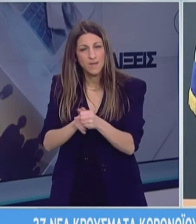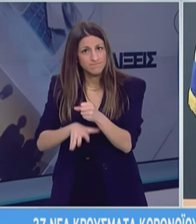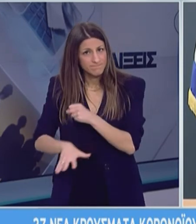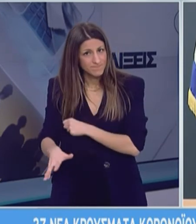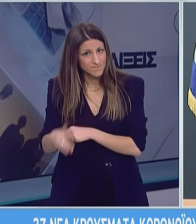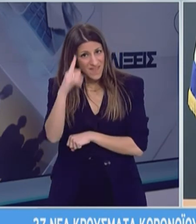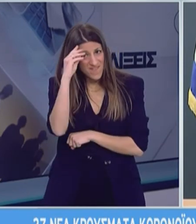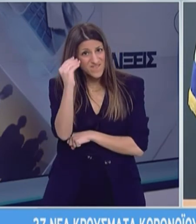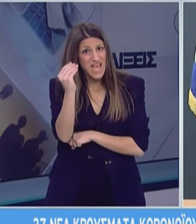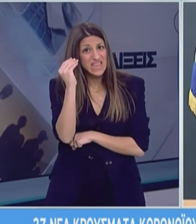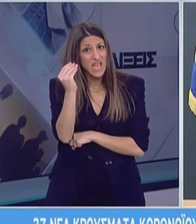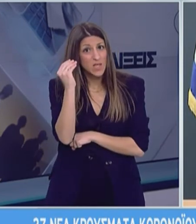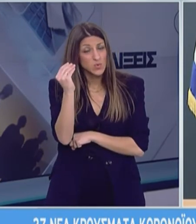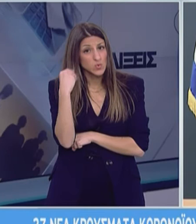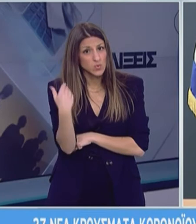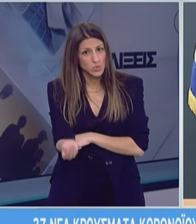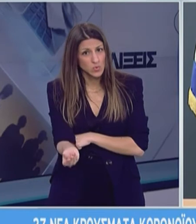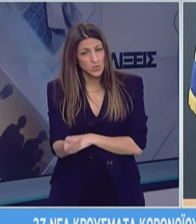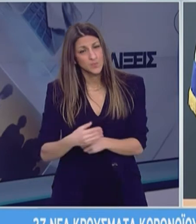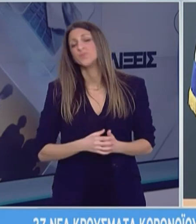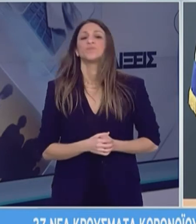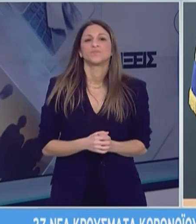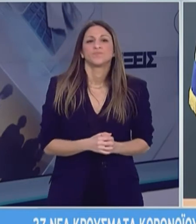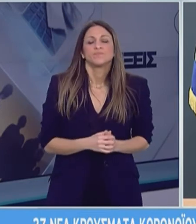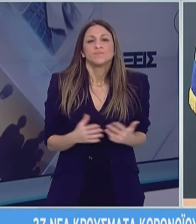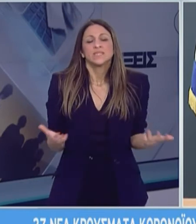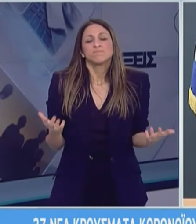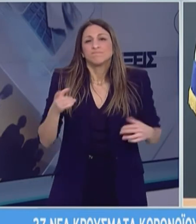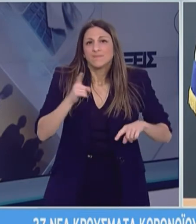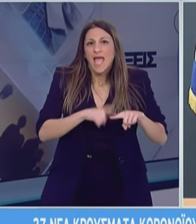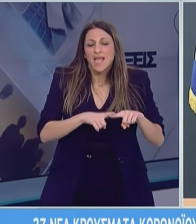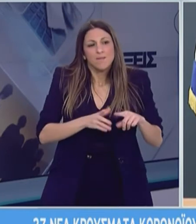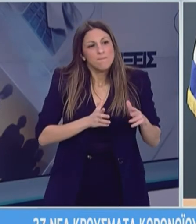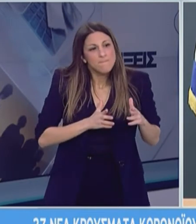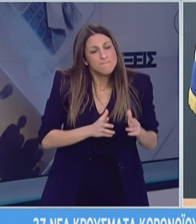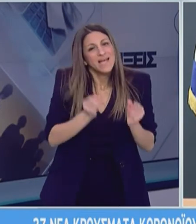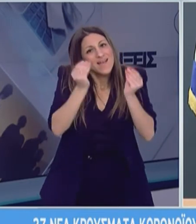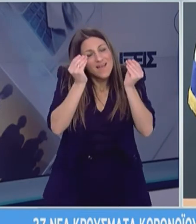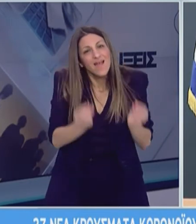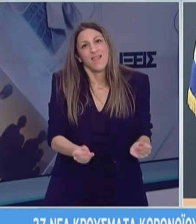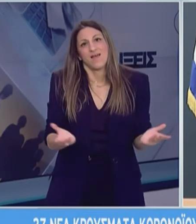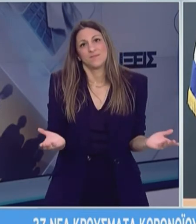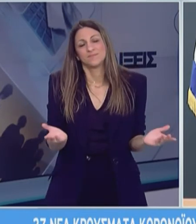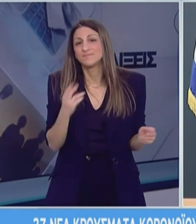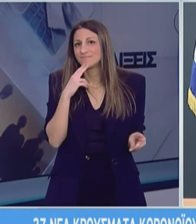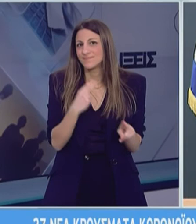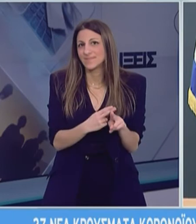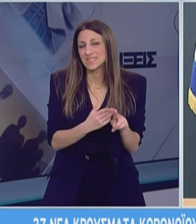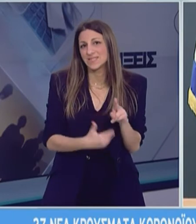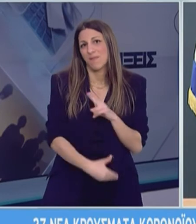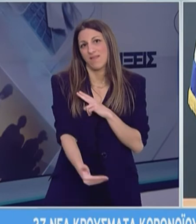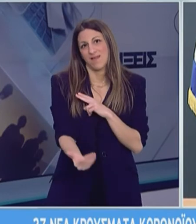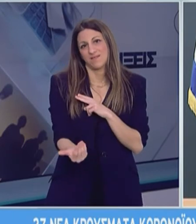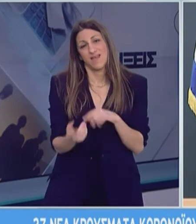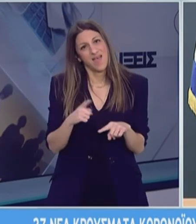Μπορείτε να φανταστείτε, δεν θέλω να πω ευλογία, αλλά να πω τι σημαντικό πράγμα είναι αυτό που ζούμε στην